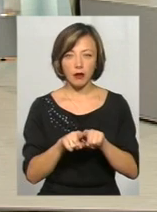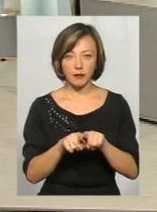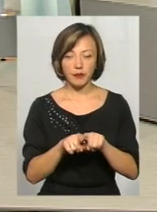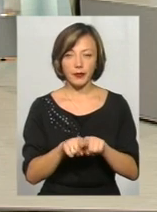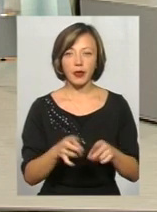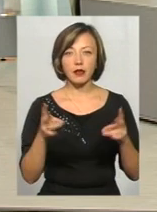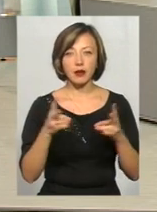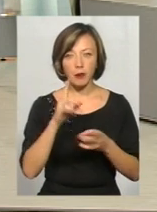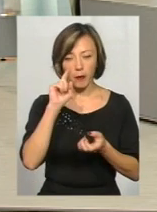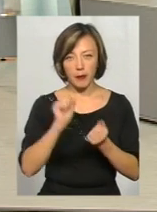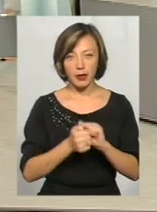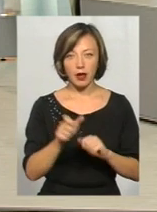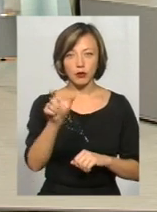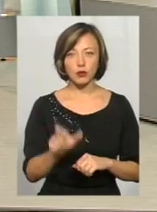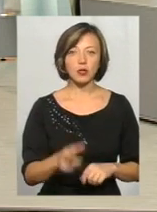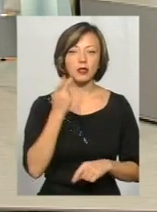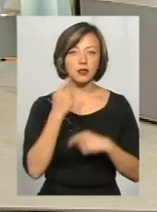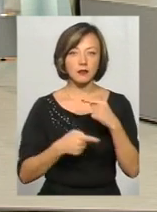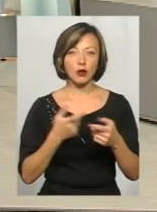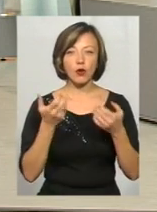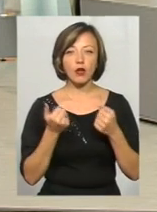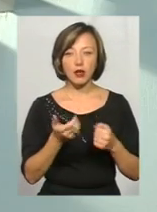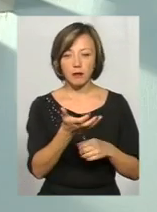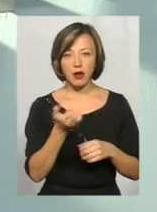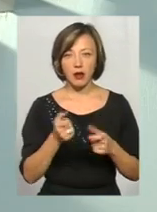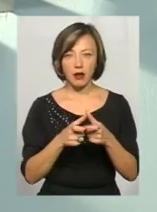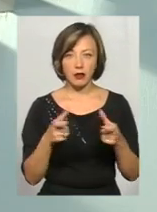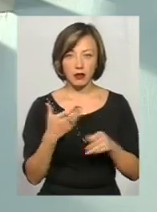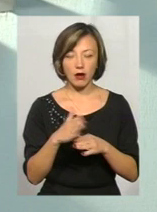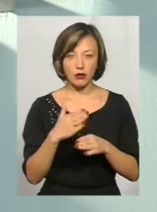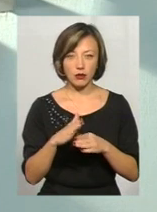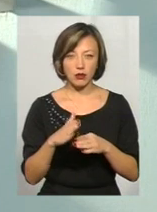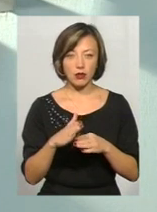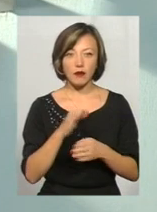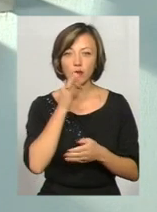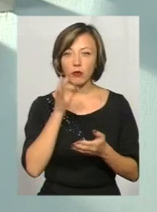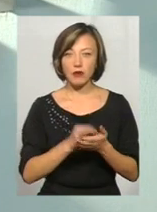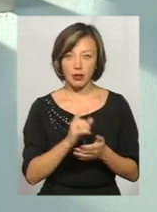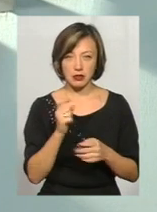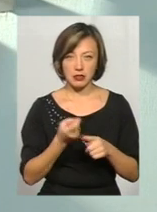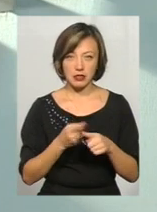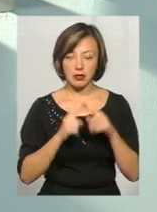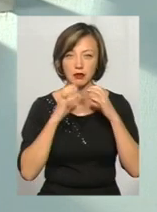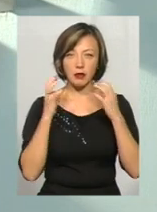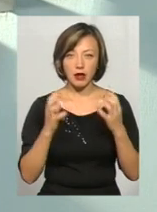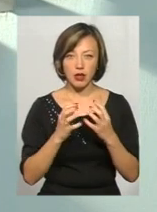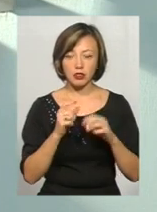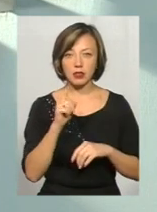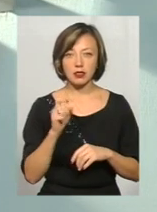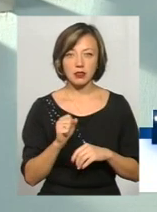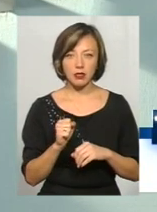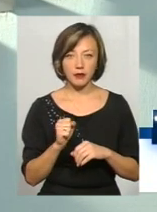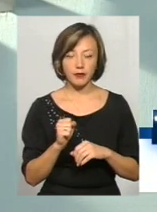Треба пам'ятати клієнту завжди, що коли він бере кредитну картку, він несе за неї відповідальність, за її збереження, за